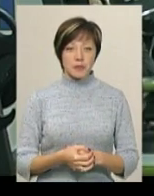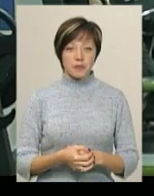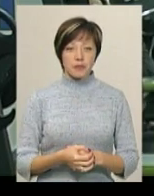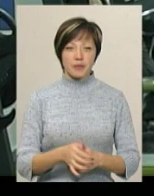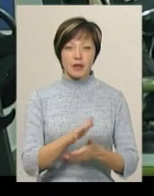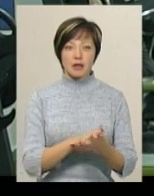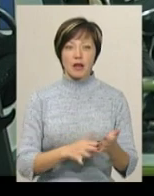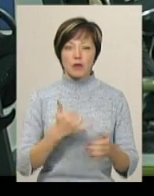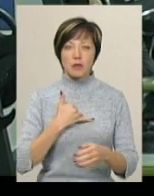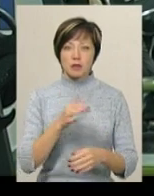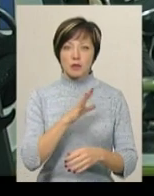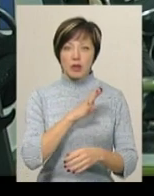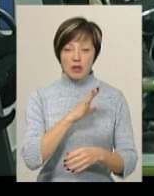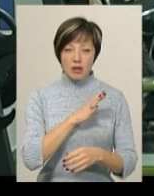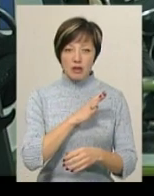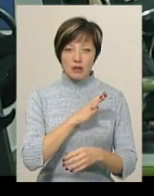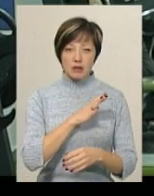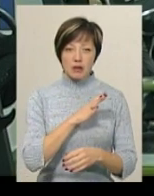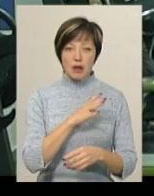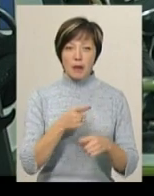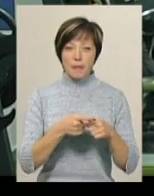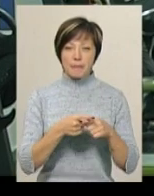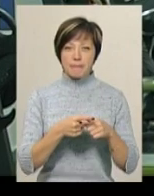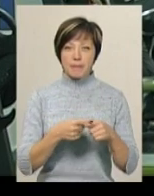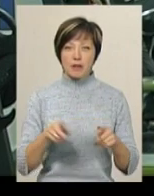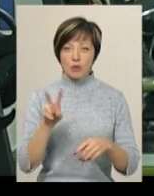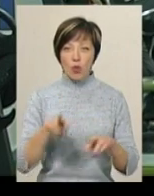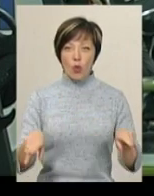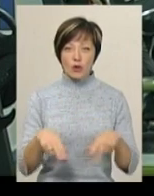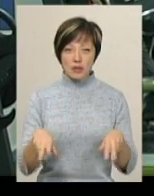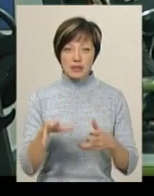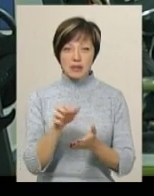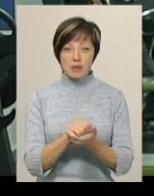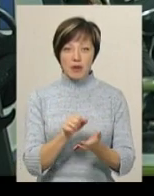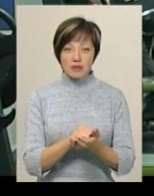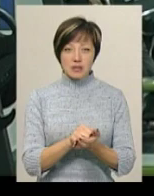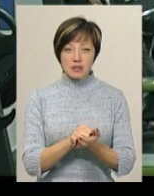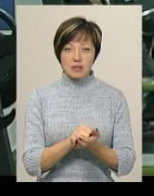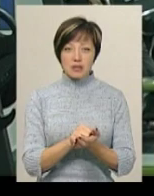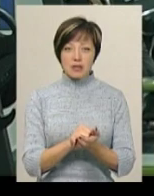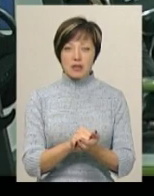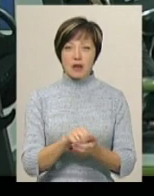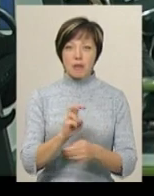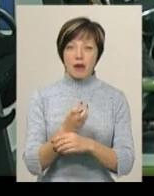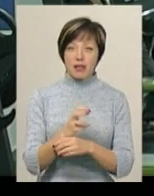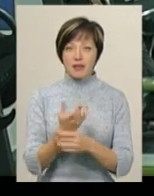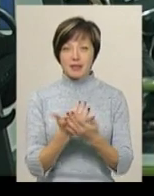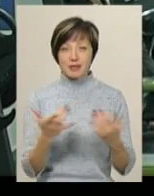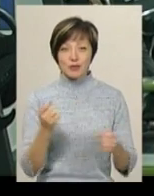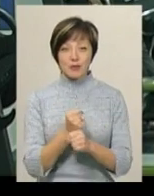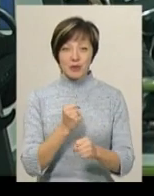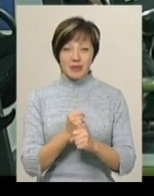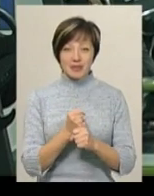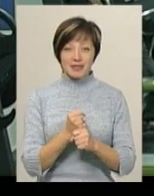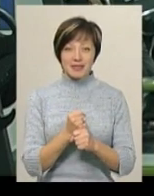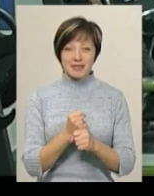йшов на півдругого хореографія, займався хіт-хоп, брейк-данс, щоб зробити. У